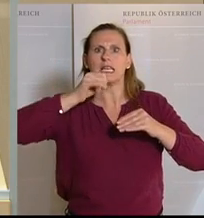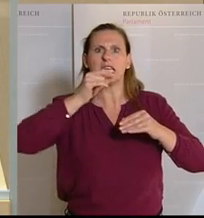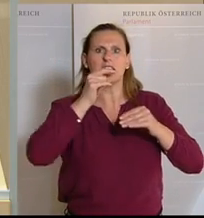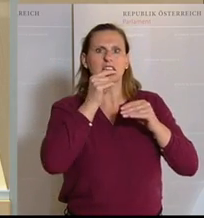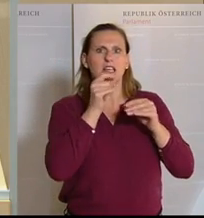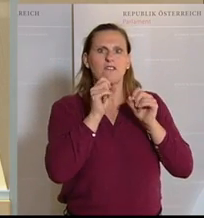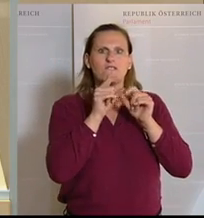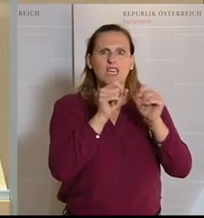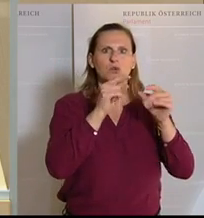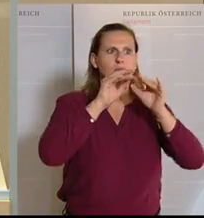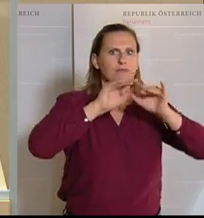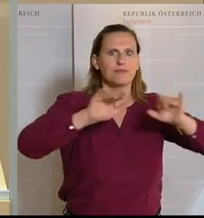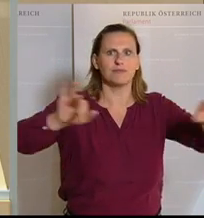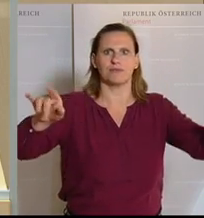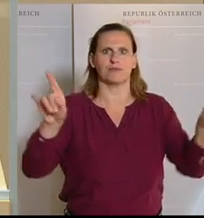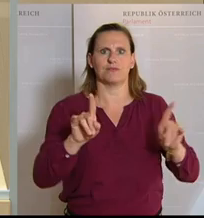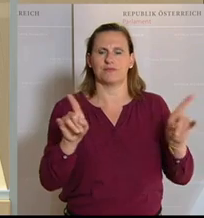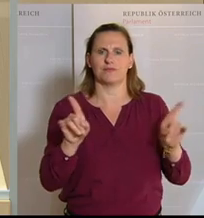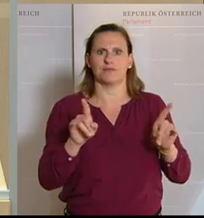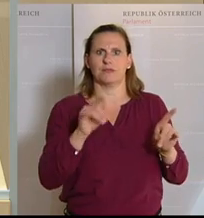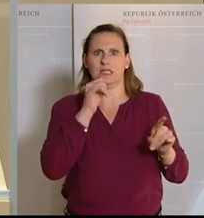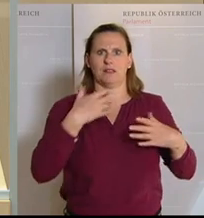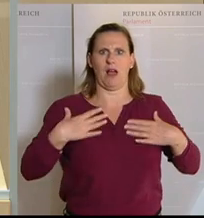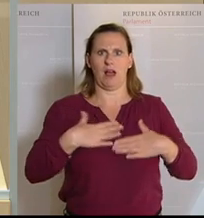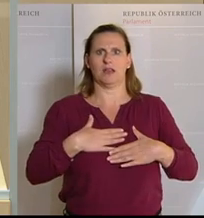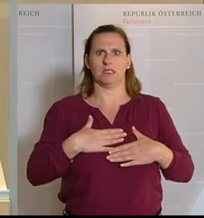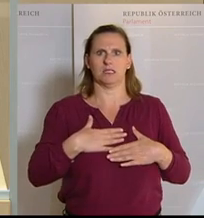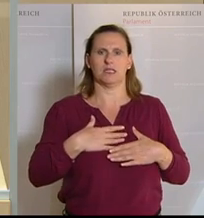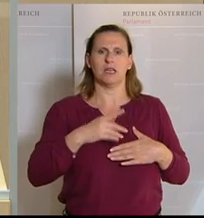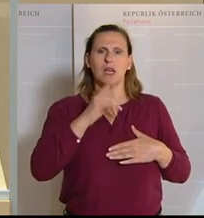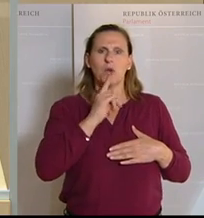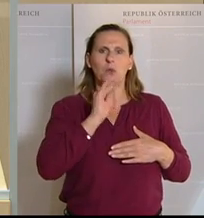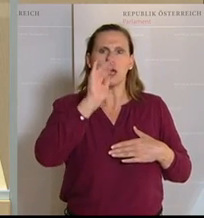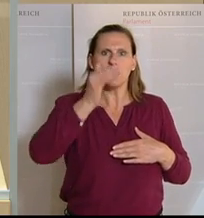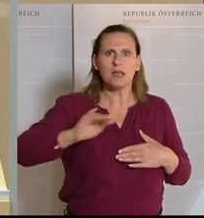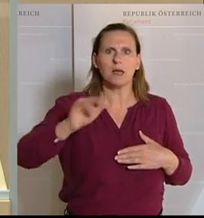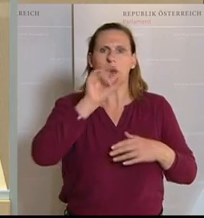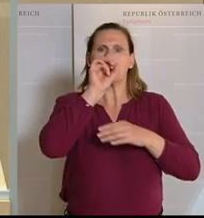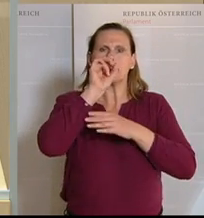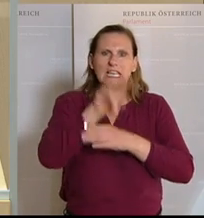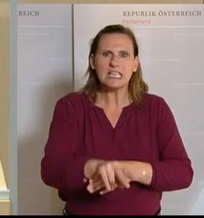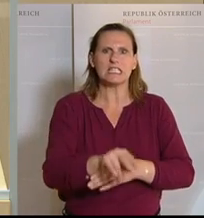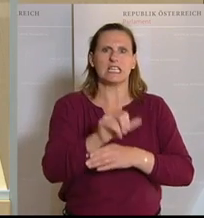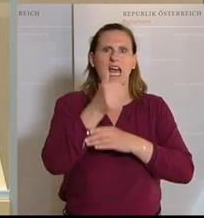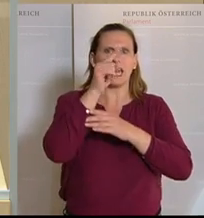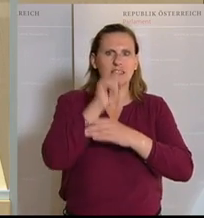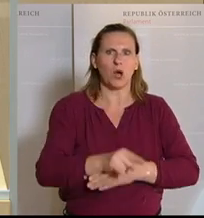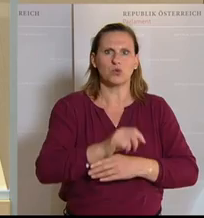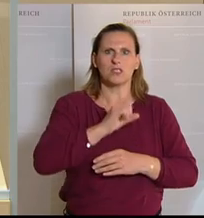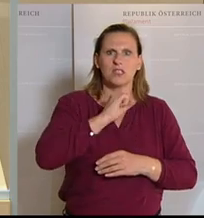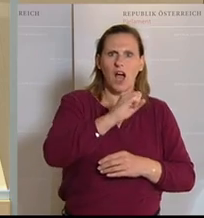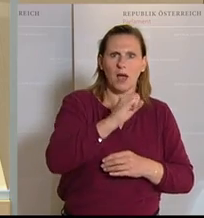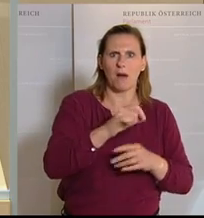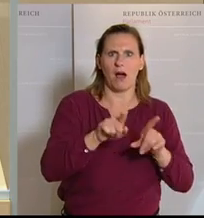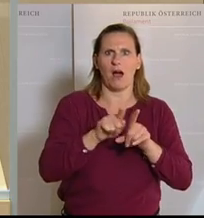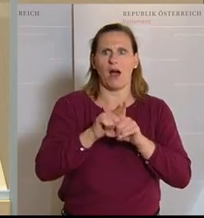Vorgang. Raus kommt ganz wenig Luft mit 1 bis 2 kmh. Als Vergleich beim Niesen sind das 1000 kmh. Ja,